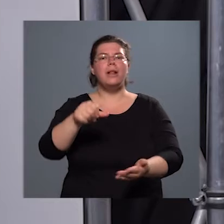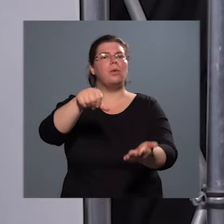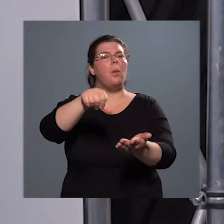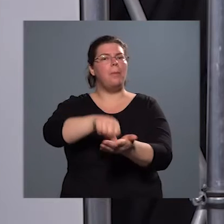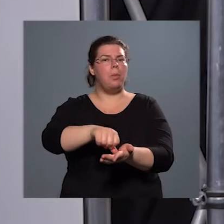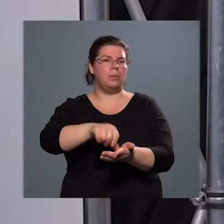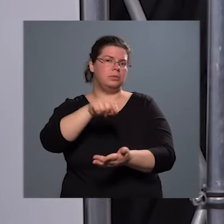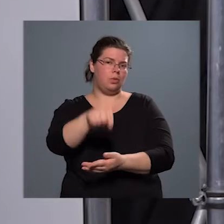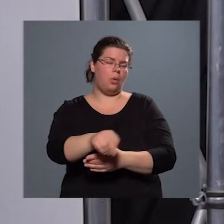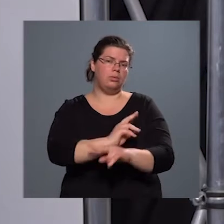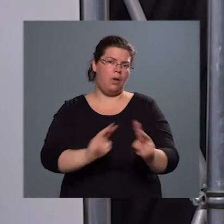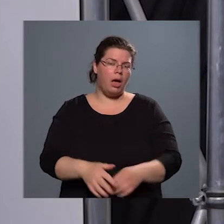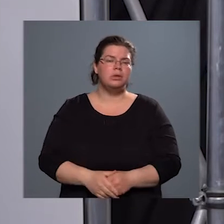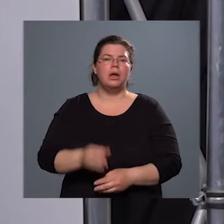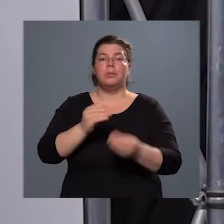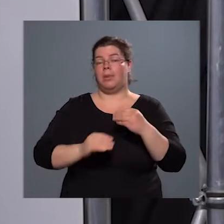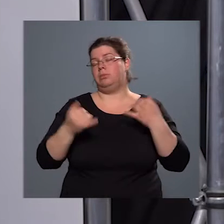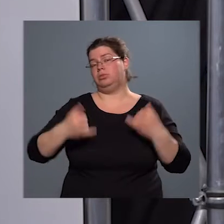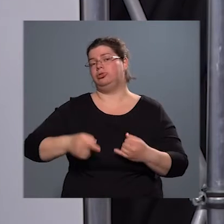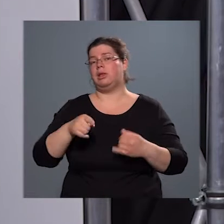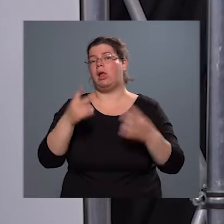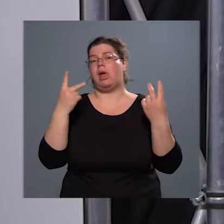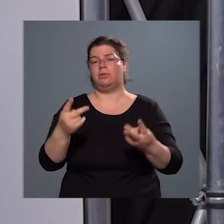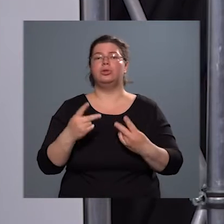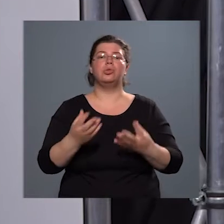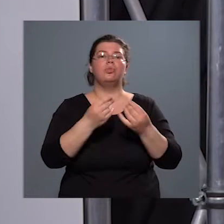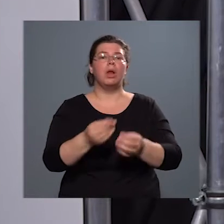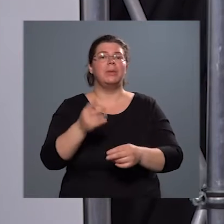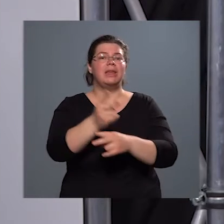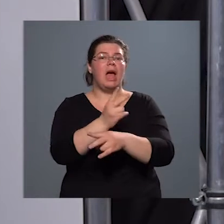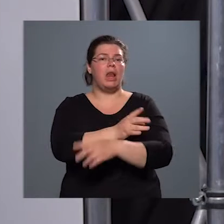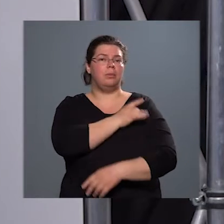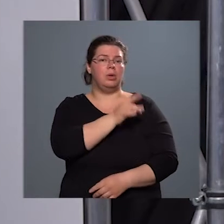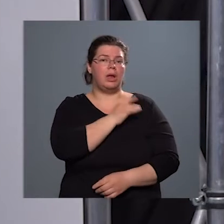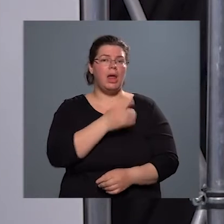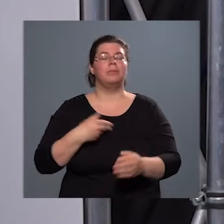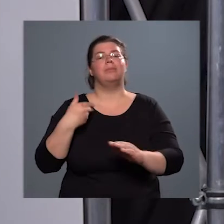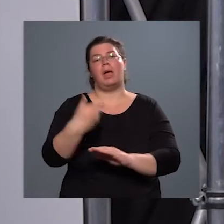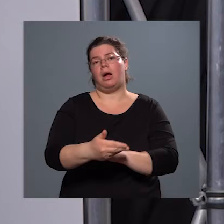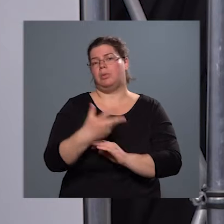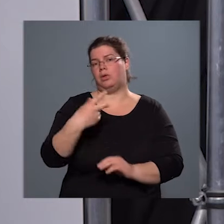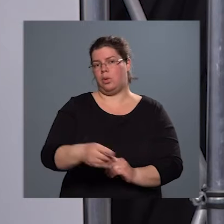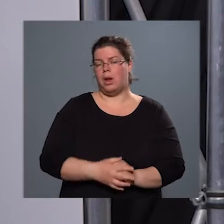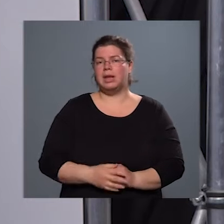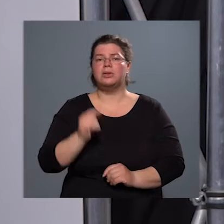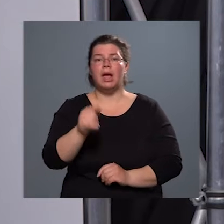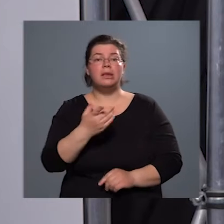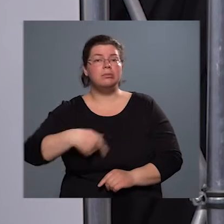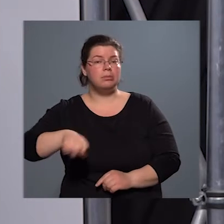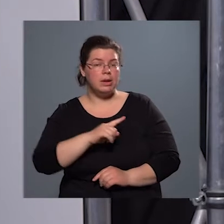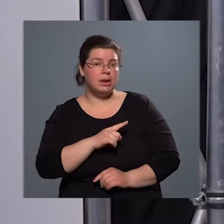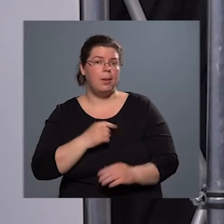működtetjük, hiszen ez a legfontosabb most, hogy valamennyi állampolgár mihamra megkapja az oltást. Ezt mi